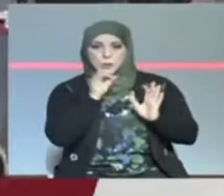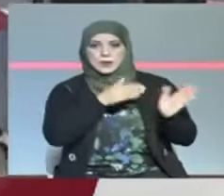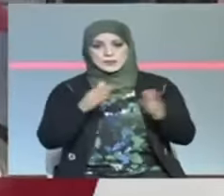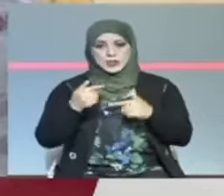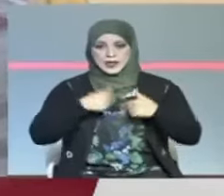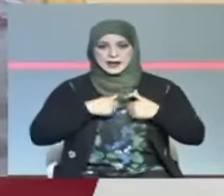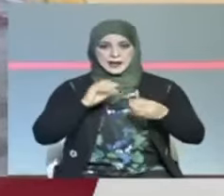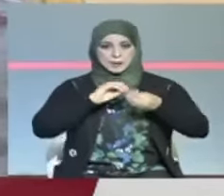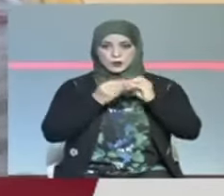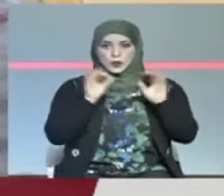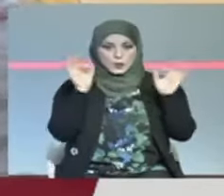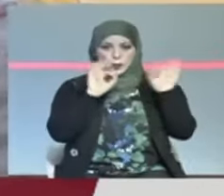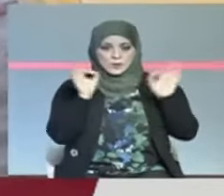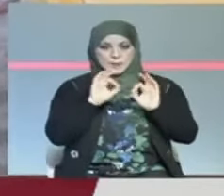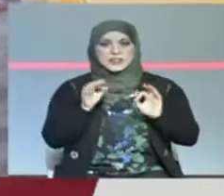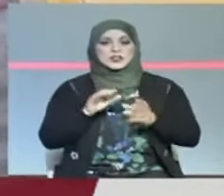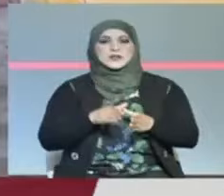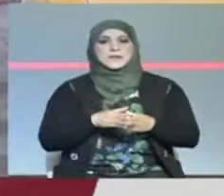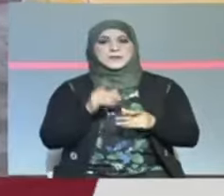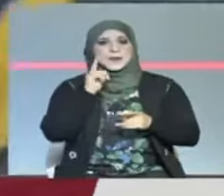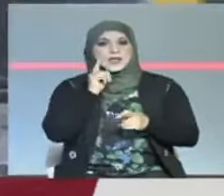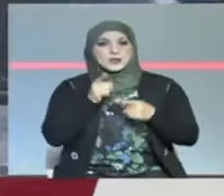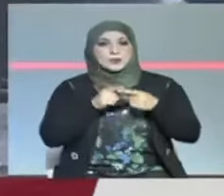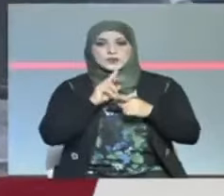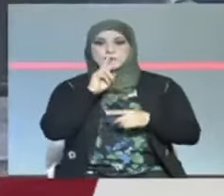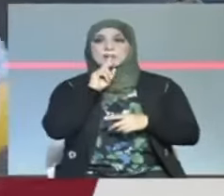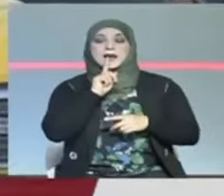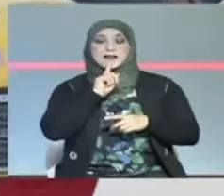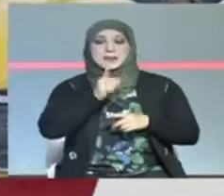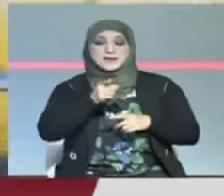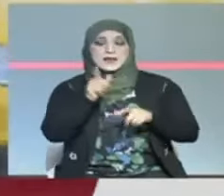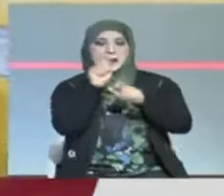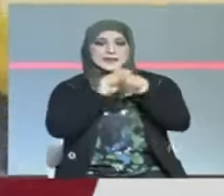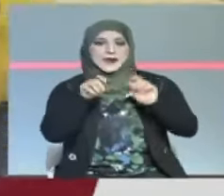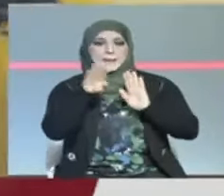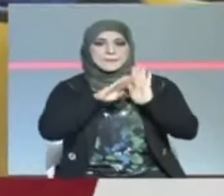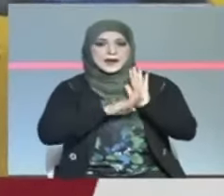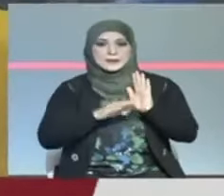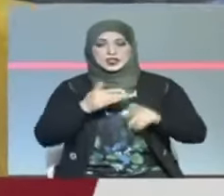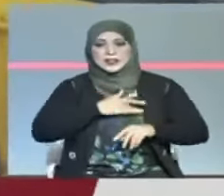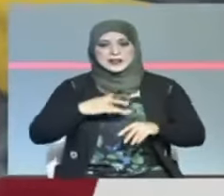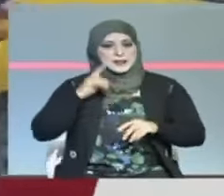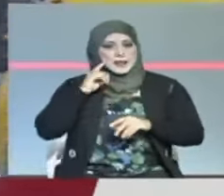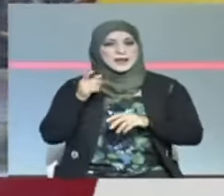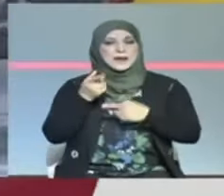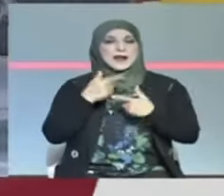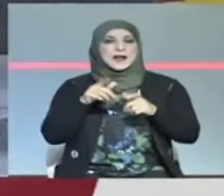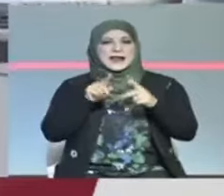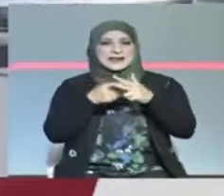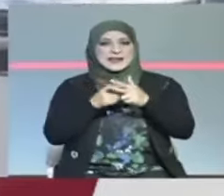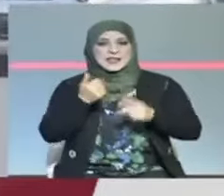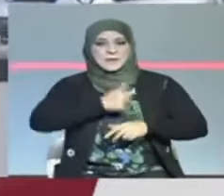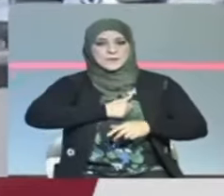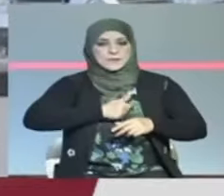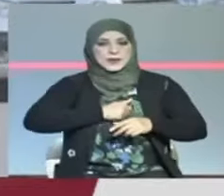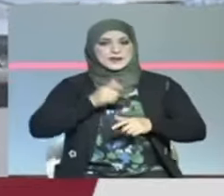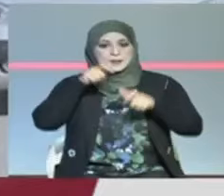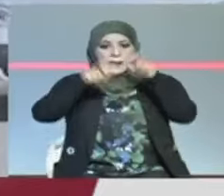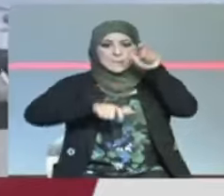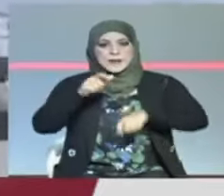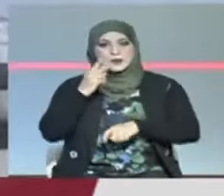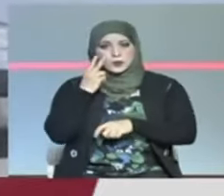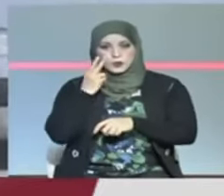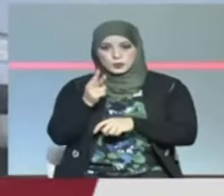وعلى أهمية التقييد بالبروتوكول الصحي في التاكسي الفردي مع بعض المهنيين الذين التقيناهم